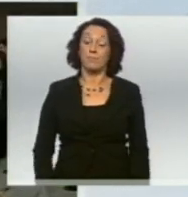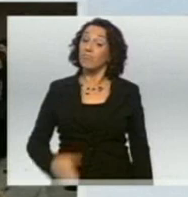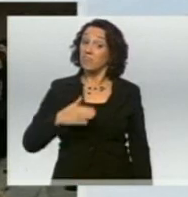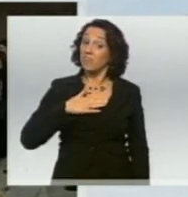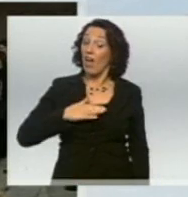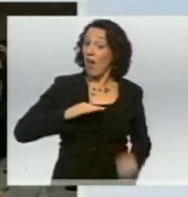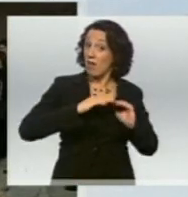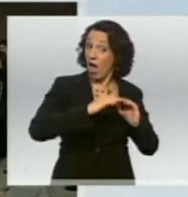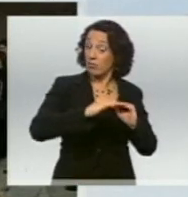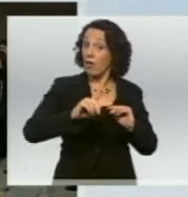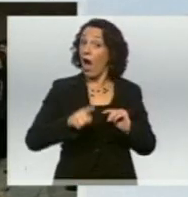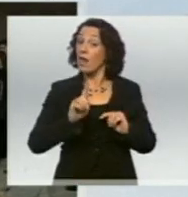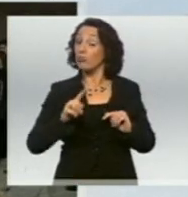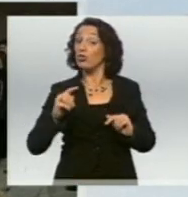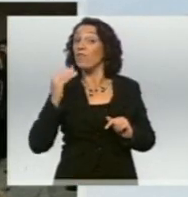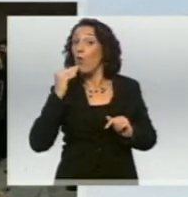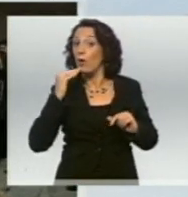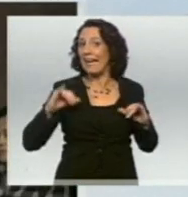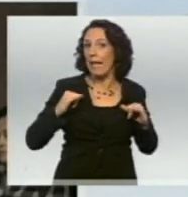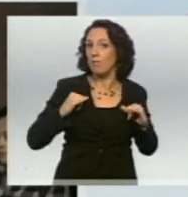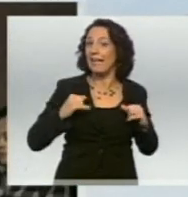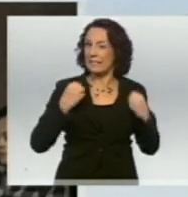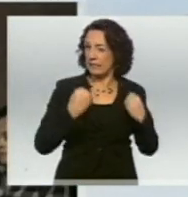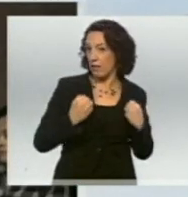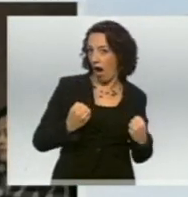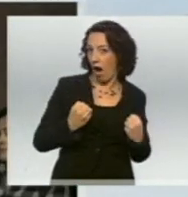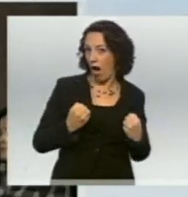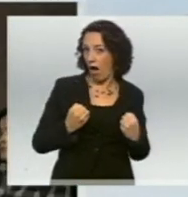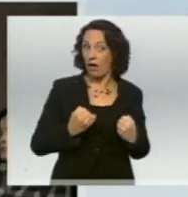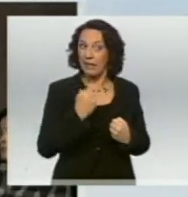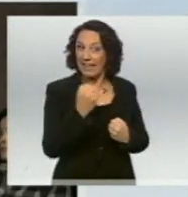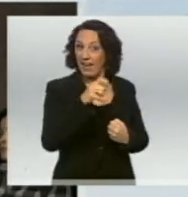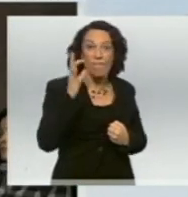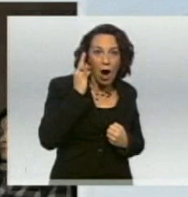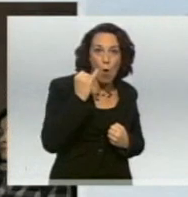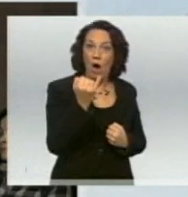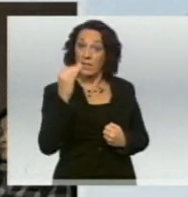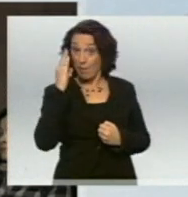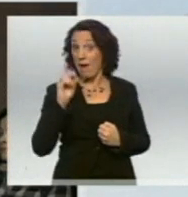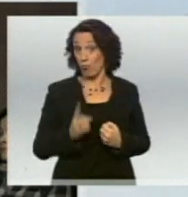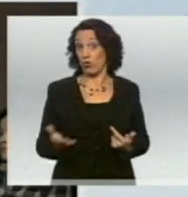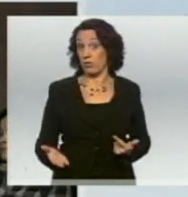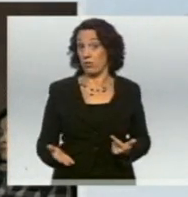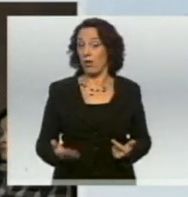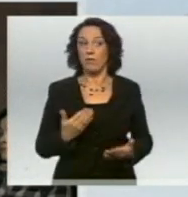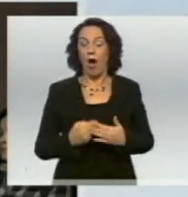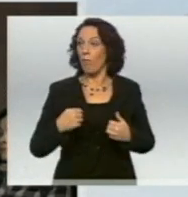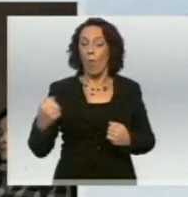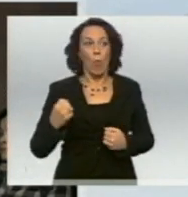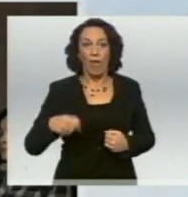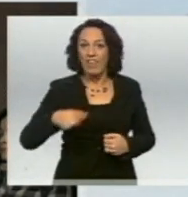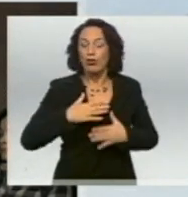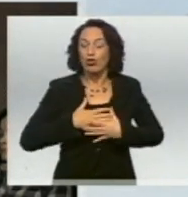Land in Sicherheit leben können. Das gilt für jede und für jeden. Umso stärker hat uns alle schockiert,